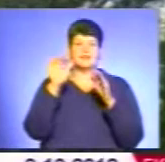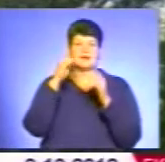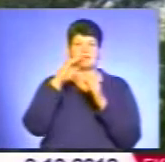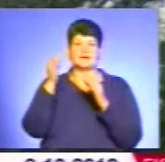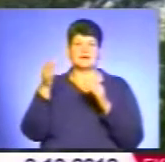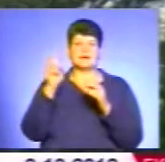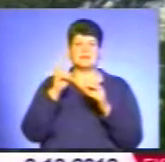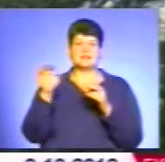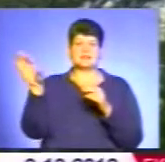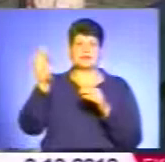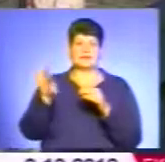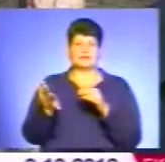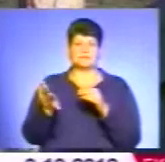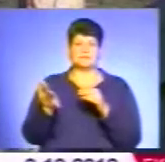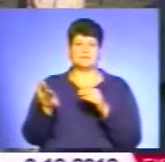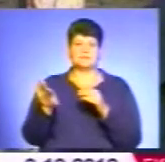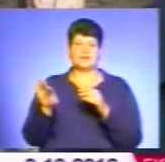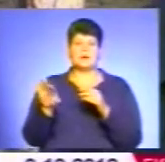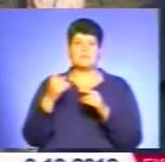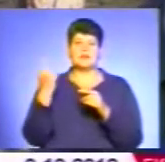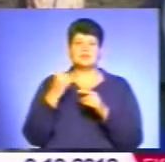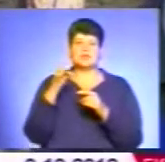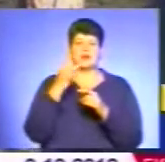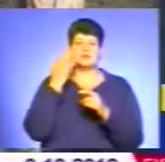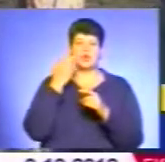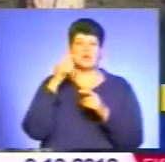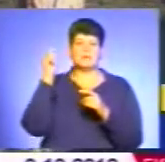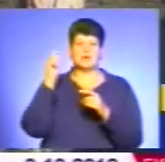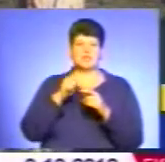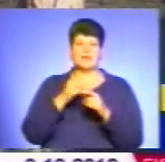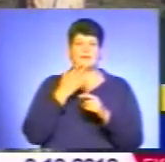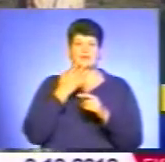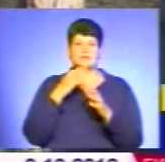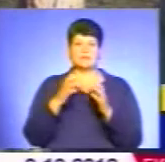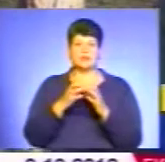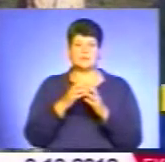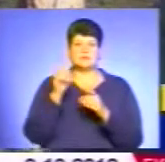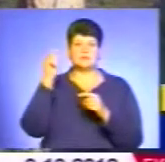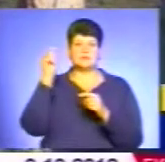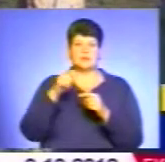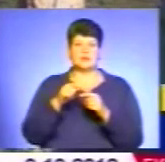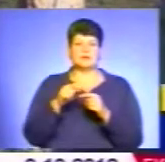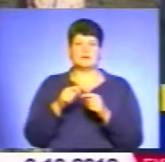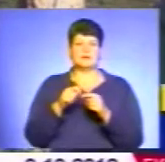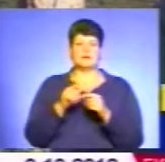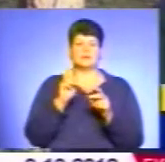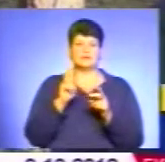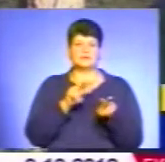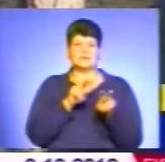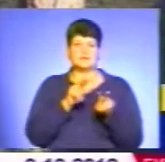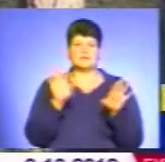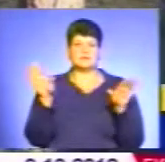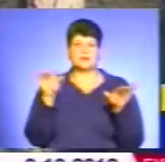фото і кінозйомки. Перший раз, коли до нас приїжджала іноземна група, з ними приїхали ботаніки і орнітологи. Орнітологи – це ті, що